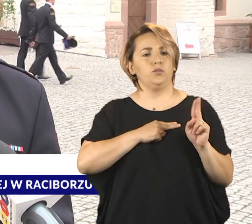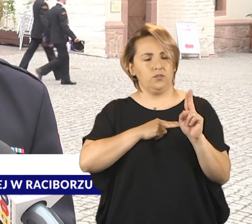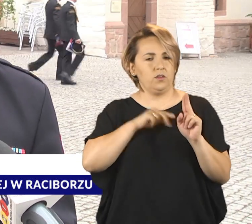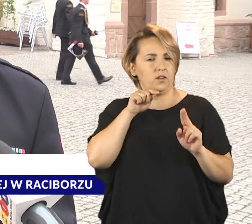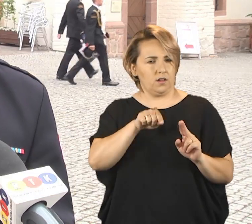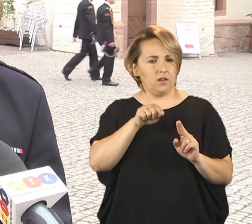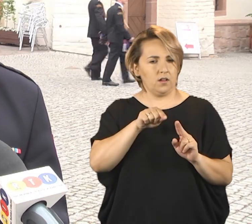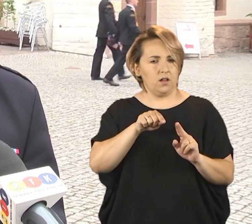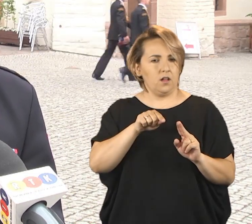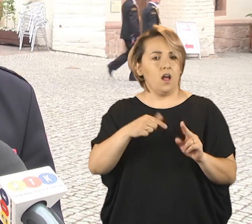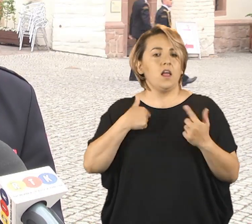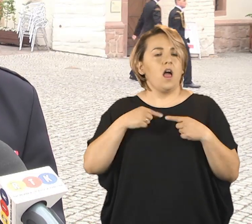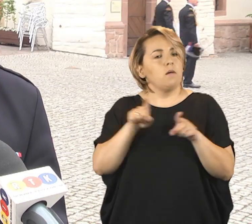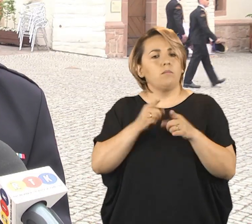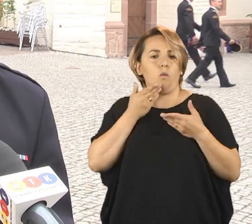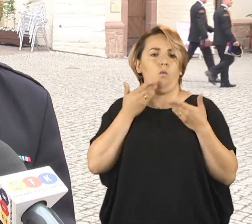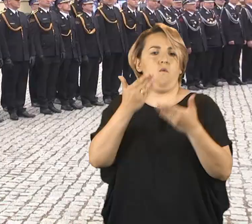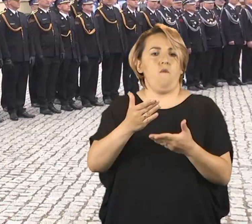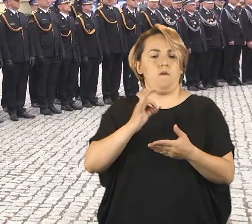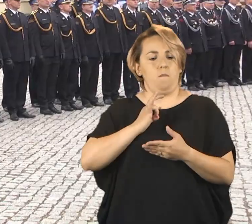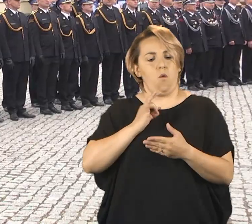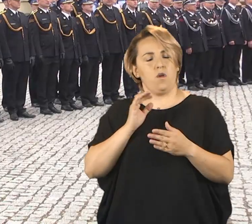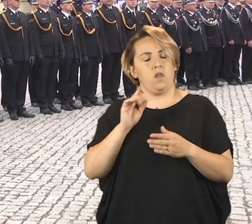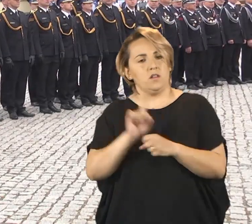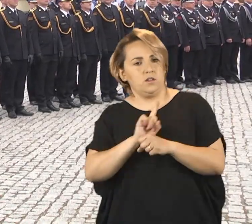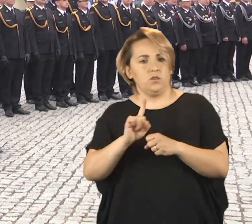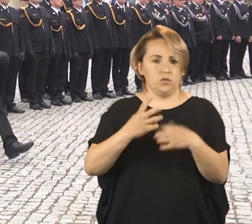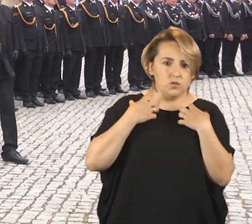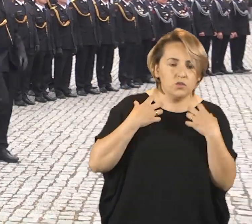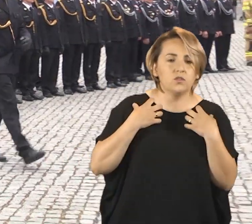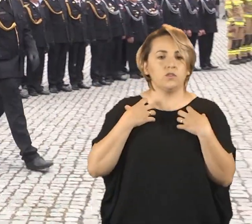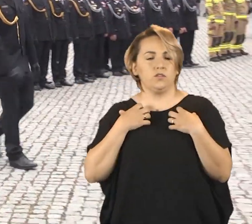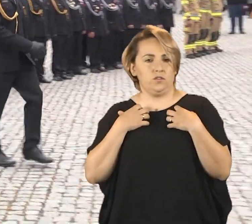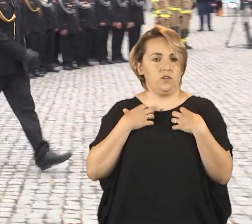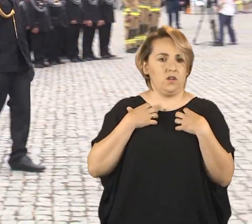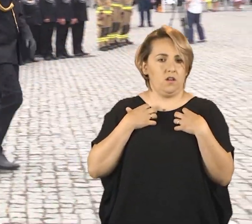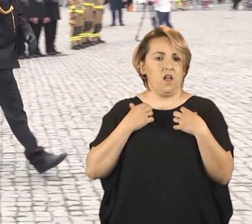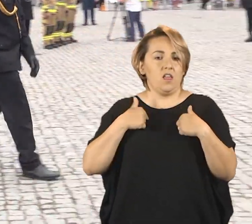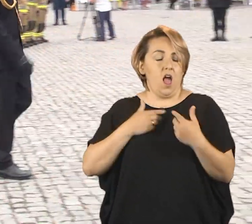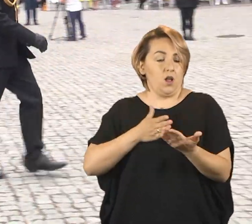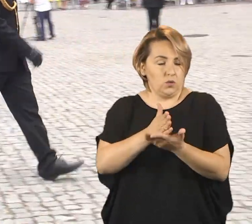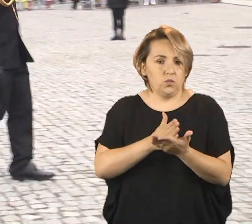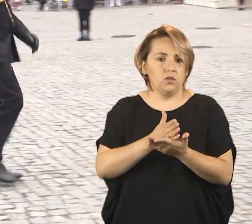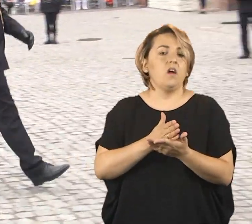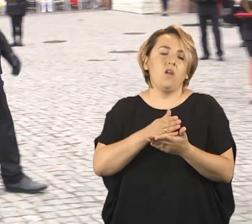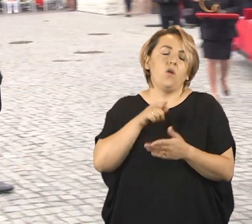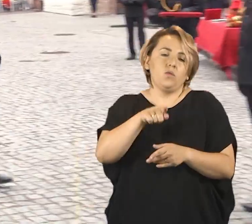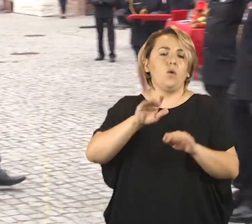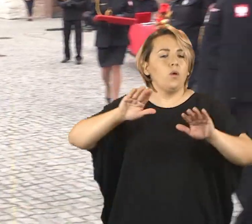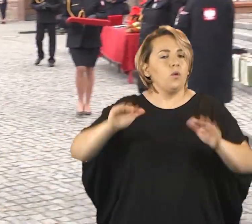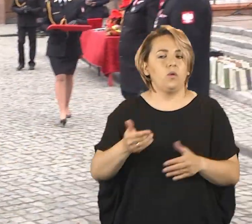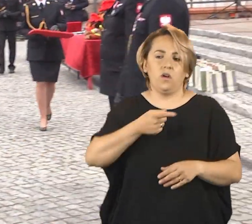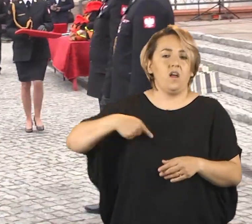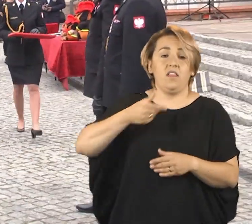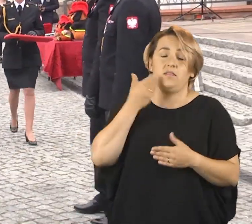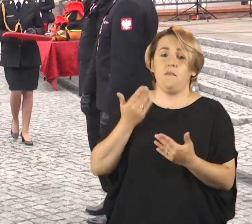nawet z narażeniem życia, jeżeli on ma wypowiedzieć tą rotę, później ją podpisać i tak służyć, to